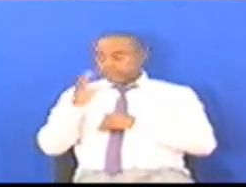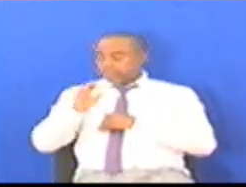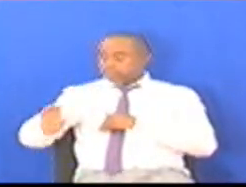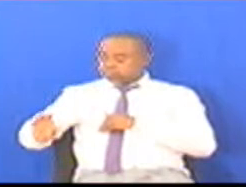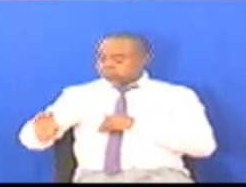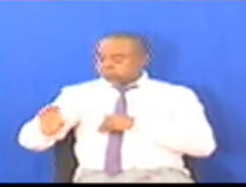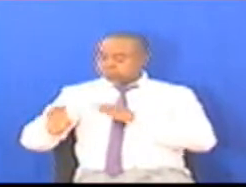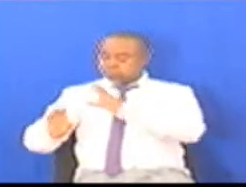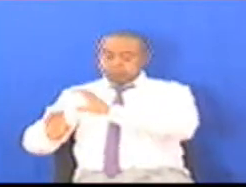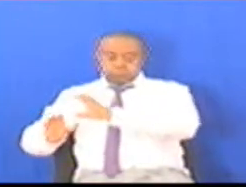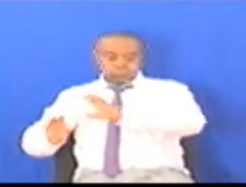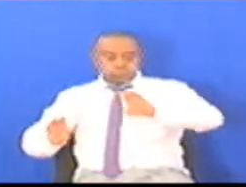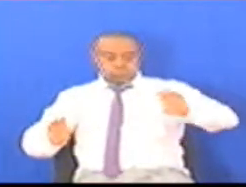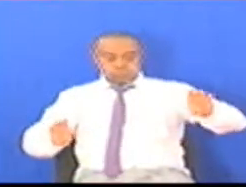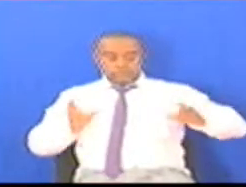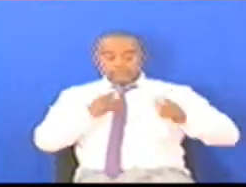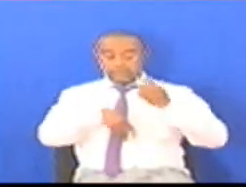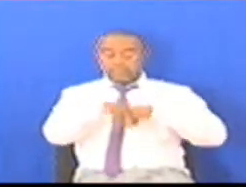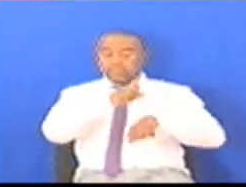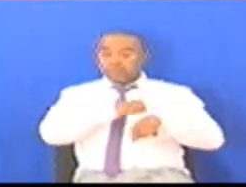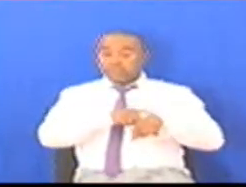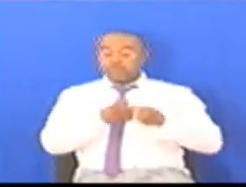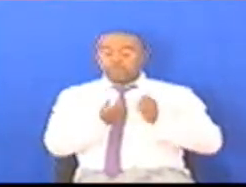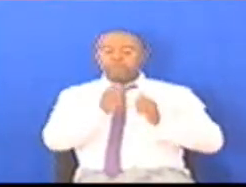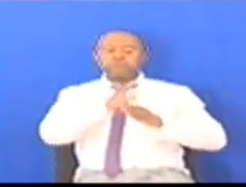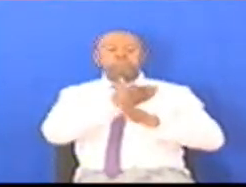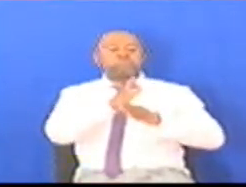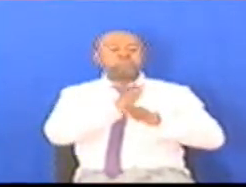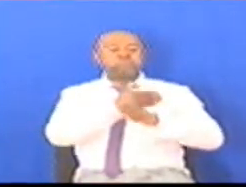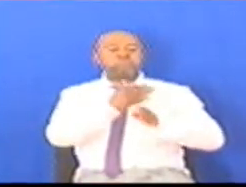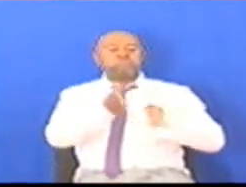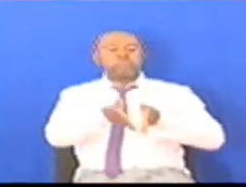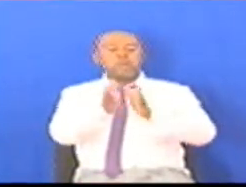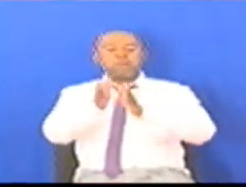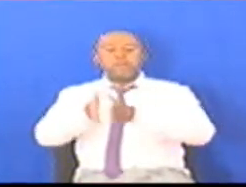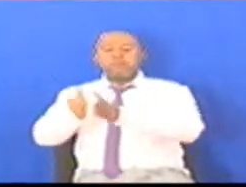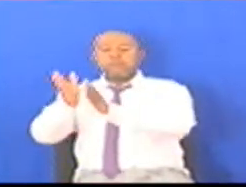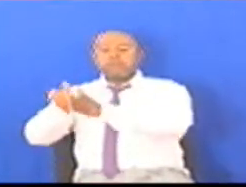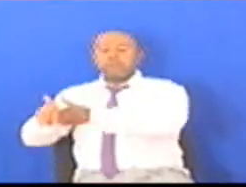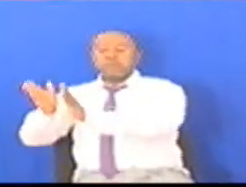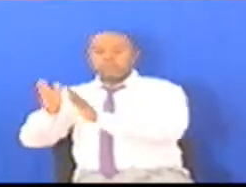Izitoe kwa wakati Ili ziweze kufanya kazi Mweshimwa speaker